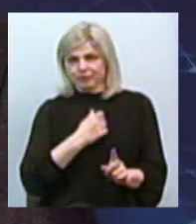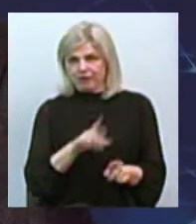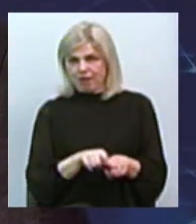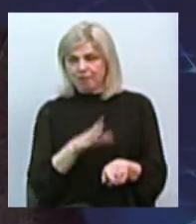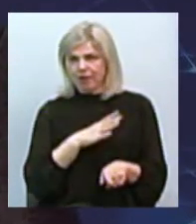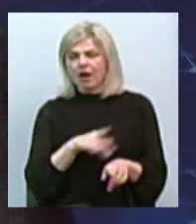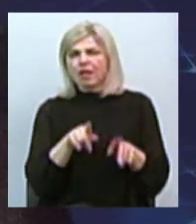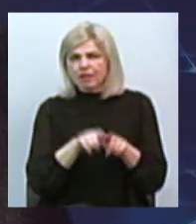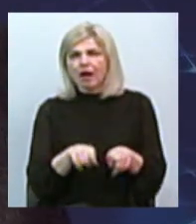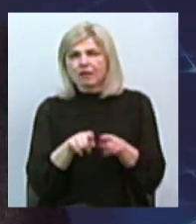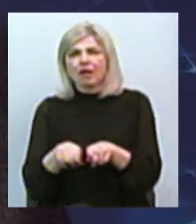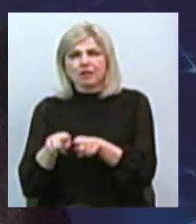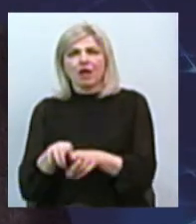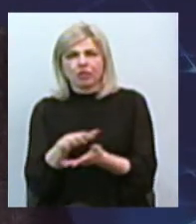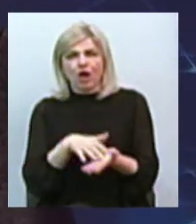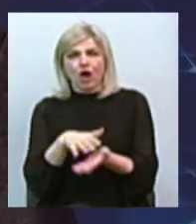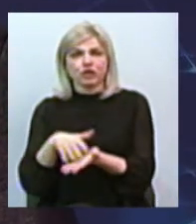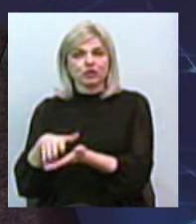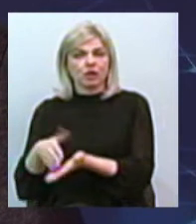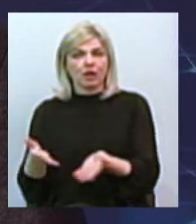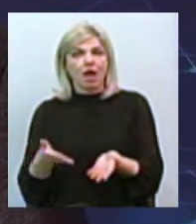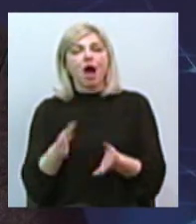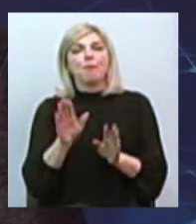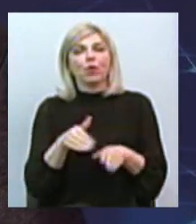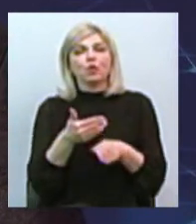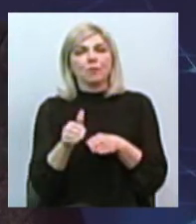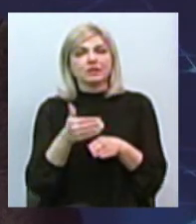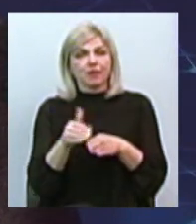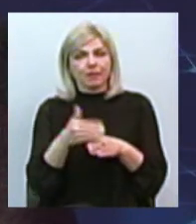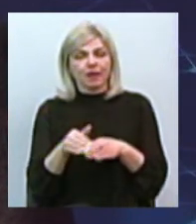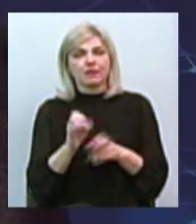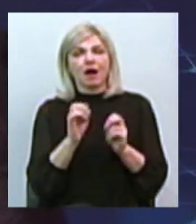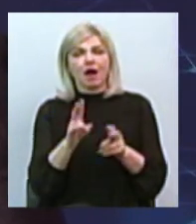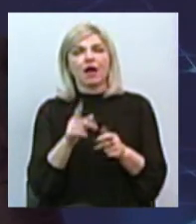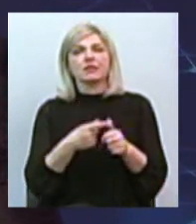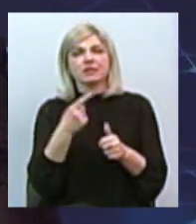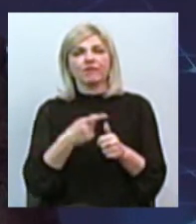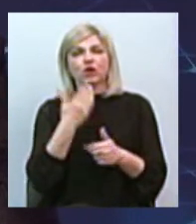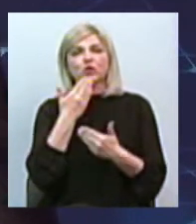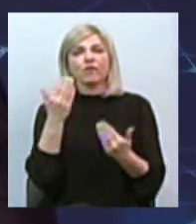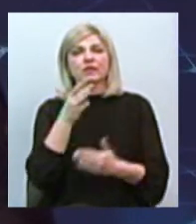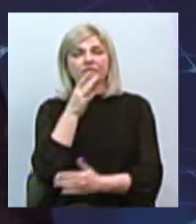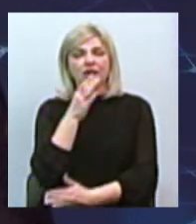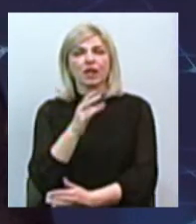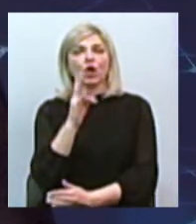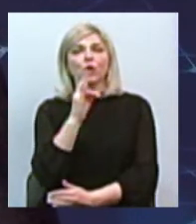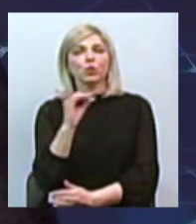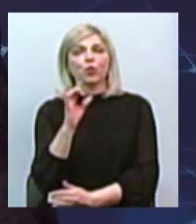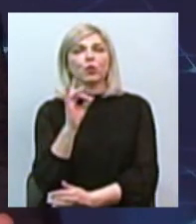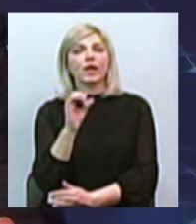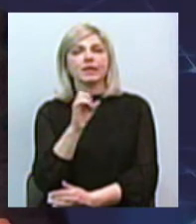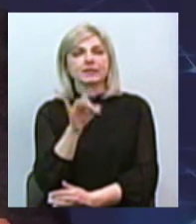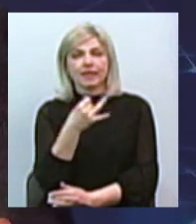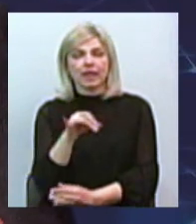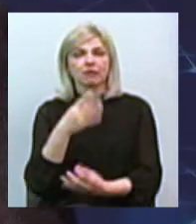далі, і так далі. Потім постепенно Мюнхерський, як його називали в світському часі, Мюнхерський зговор. Ну,